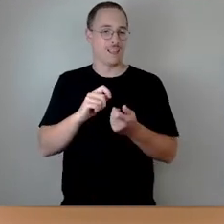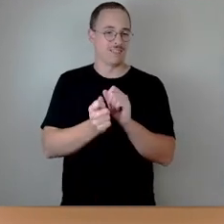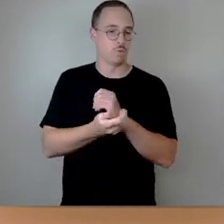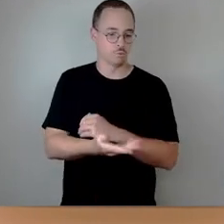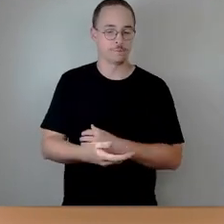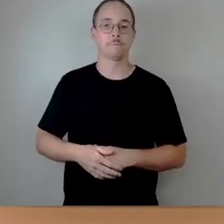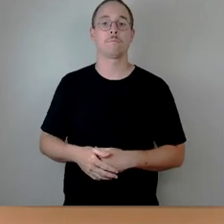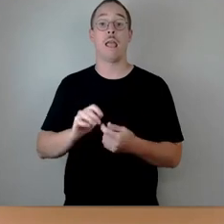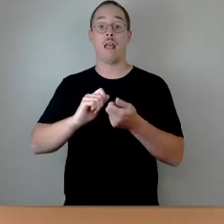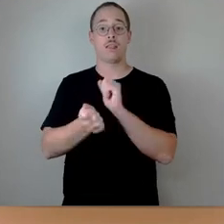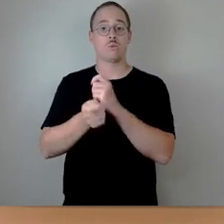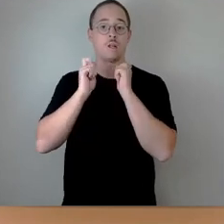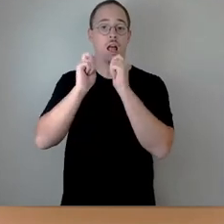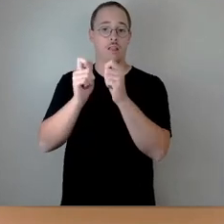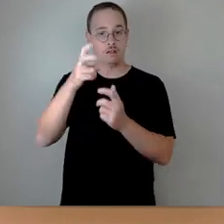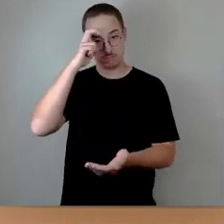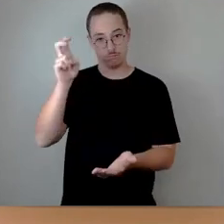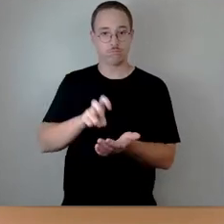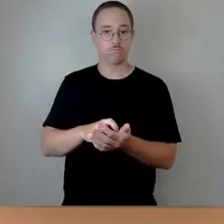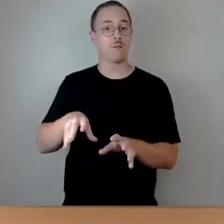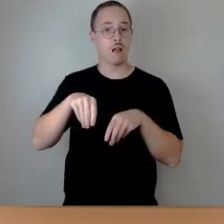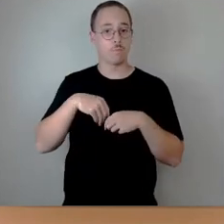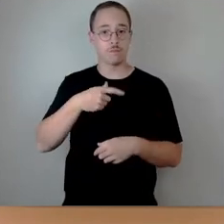Änderungsantrag zustimmen möchte, den bitte ich jetzt um das Stimmzeichen.